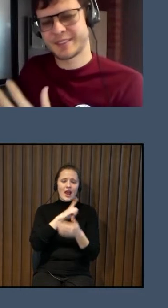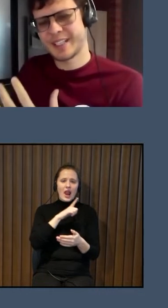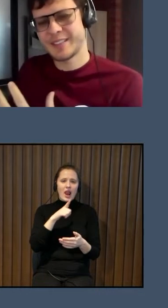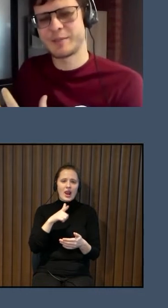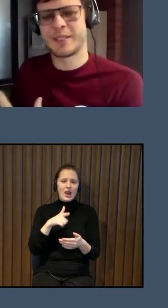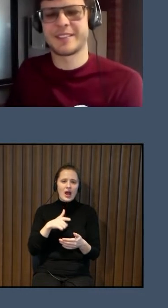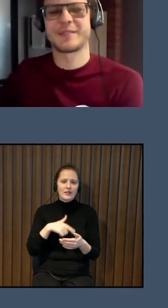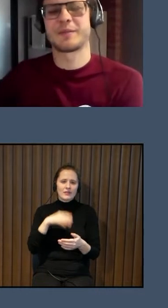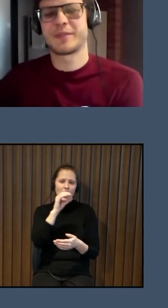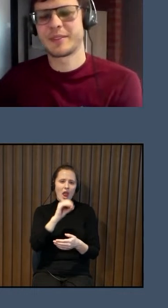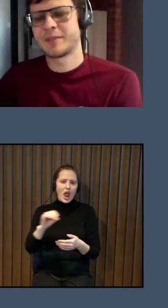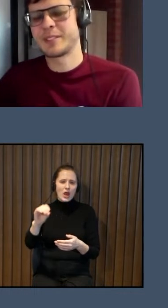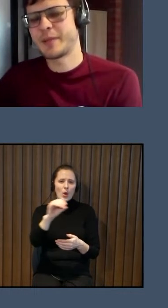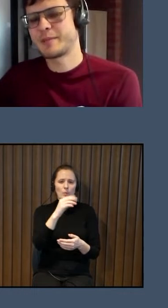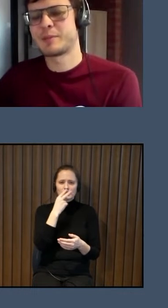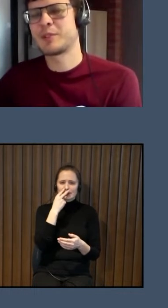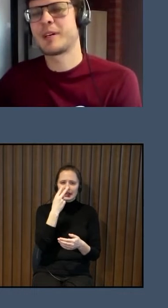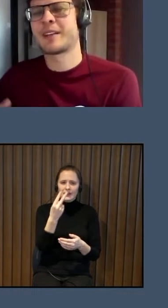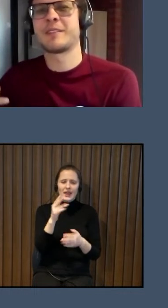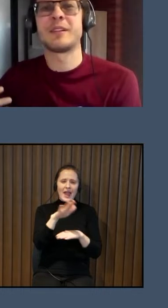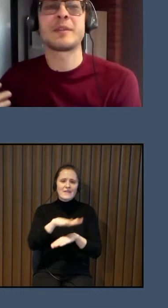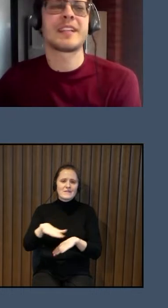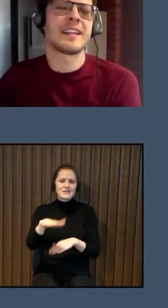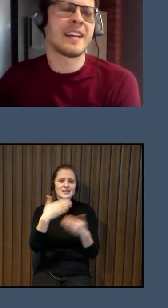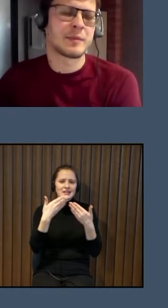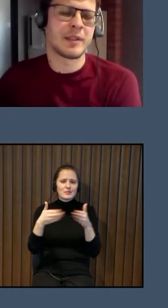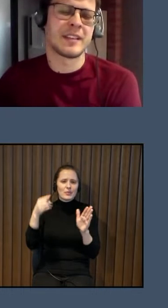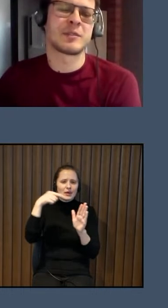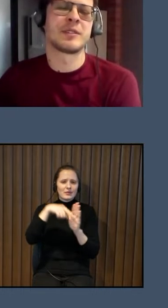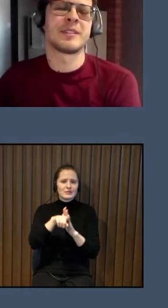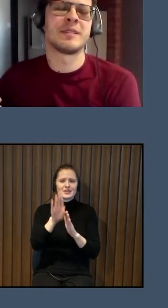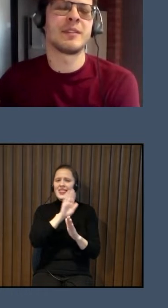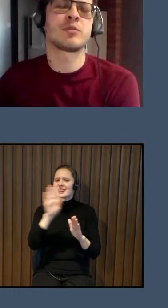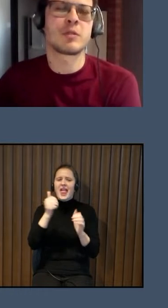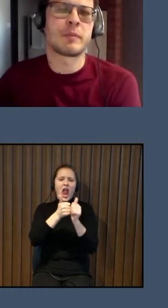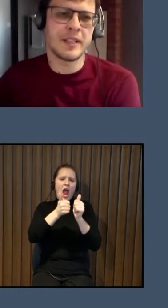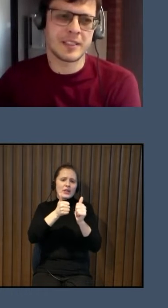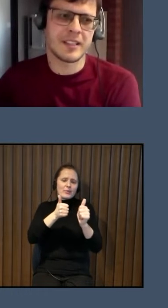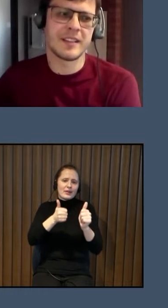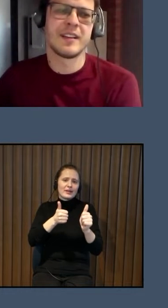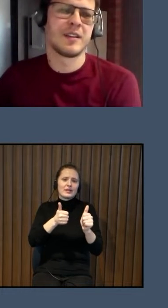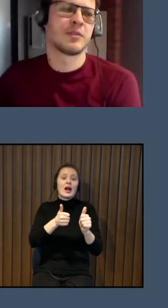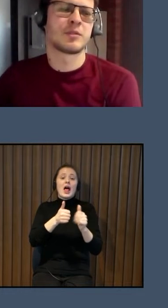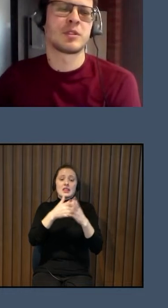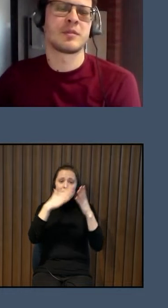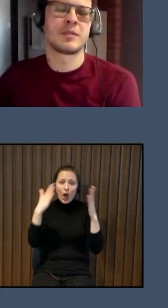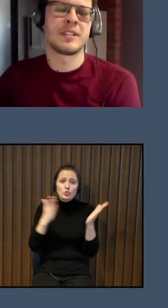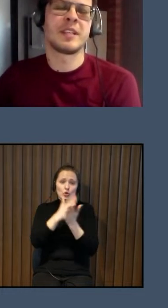Eiropas skatījumā vidzes piemējums jomā nemaz tā neatpaliek. Un daudz, ir priekšā,